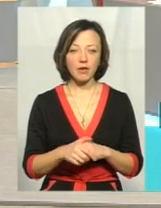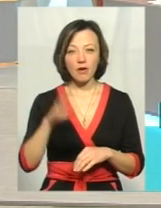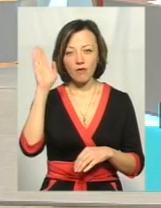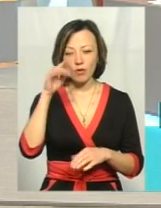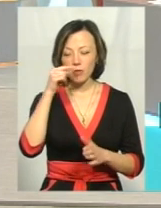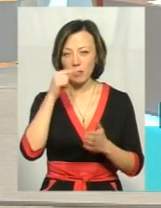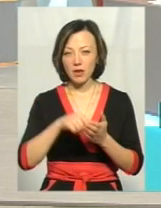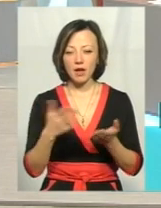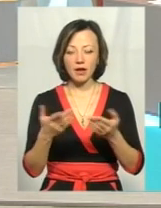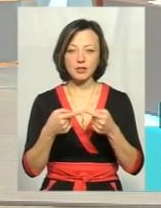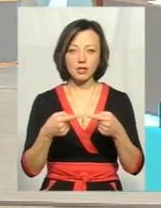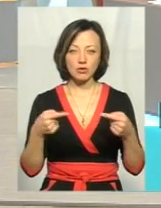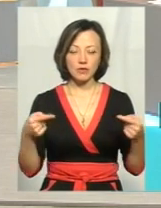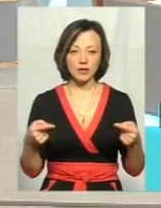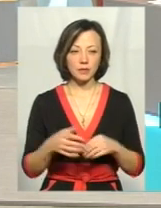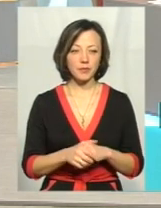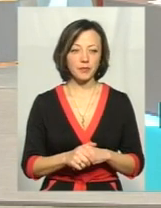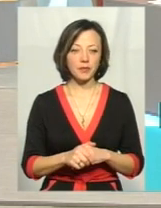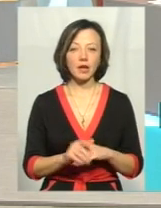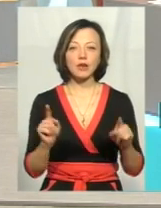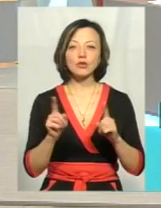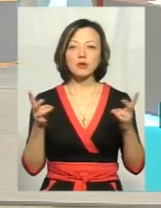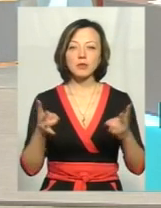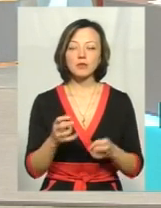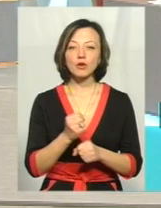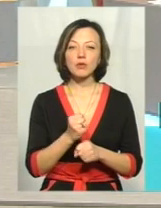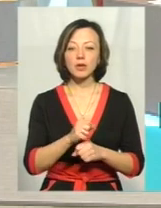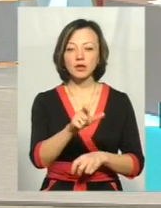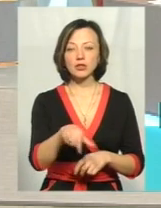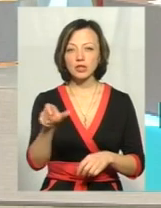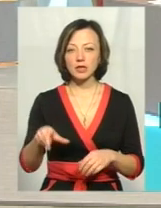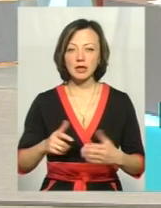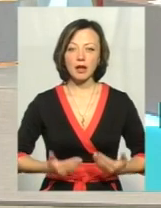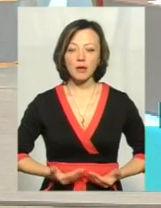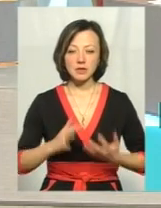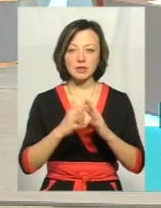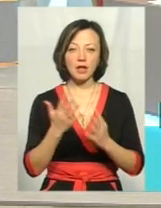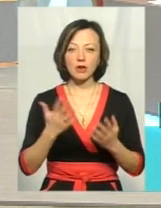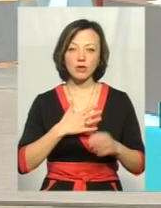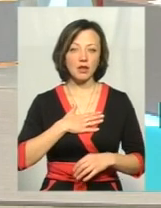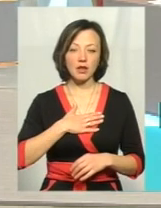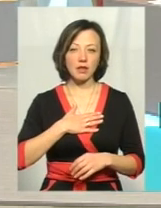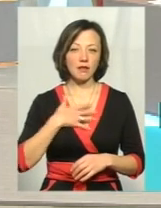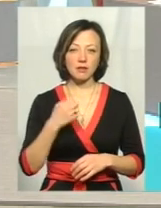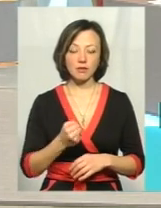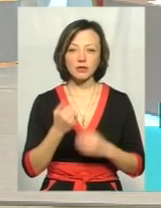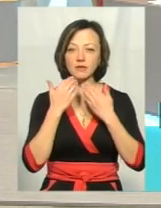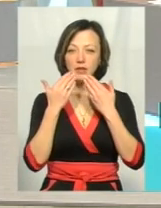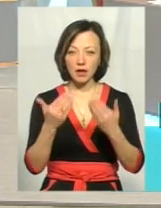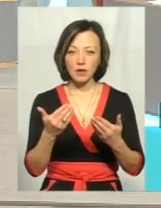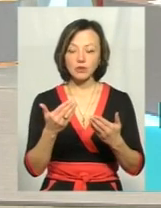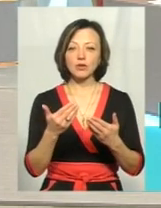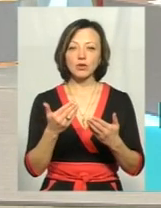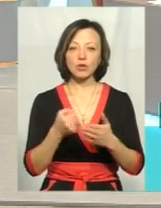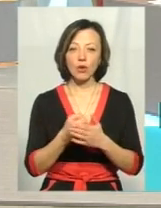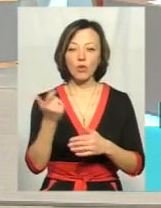в якісь речовини. А що потрібно робити жителям сіл, якщо їх не влаштовує воду? Звертатись. Звертатись з того